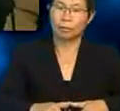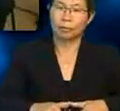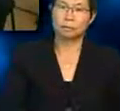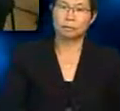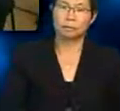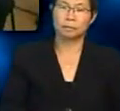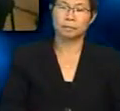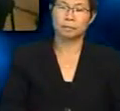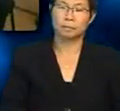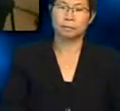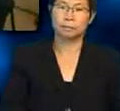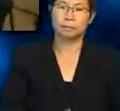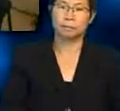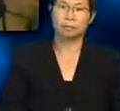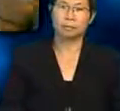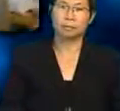Ya, suara nak?